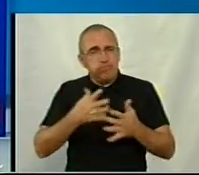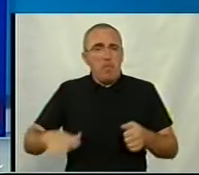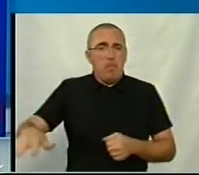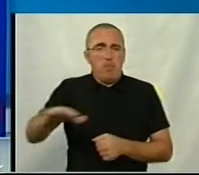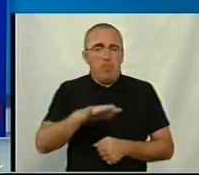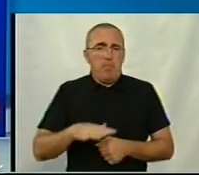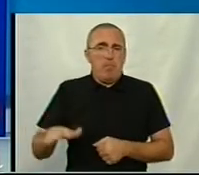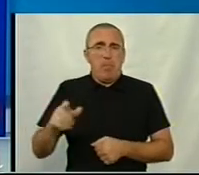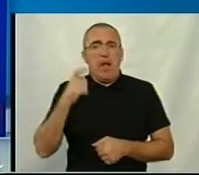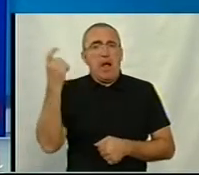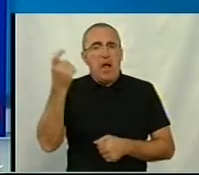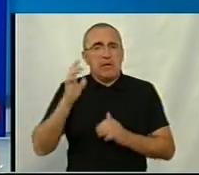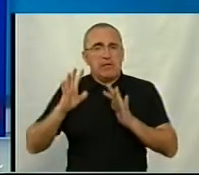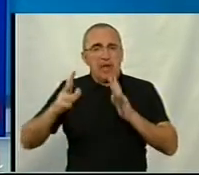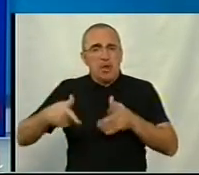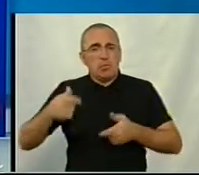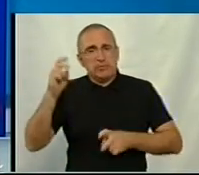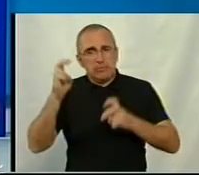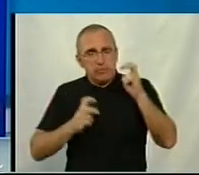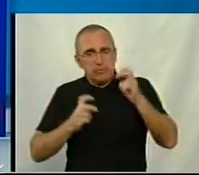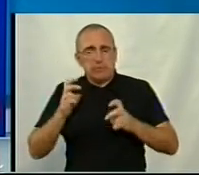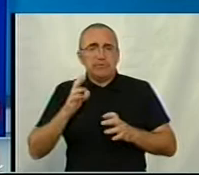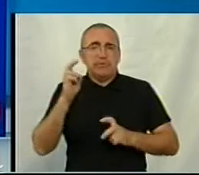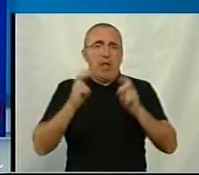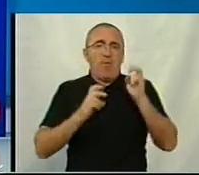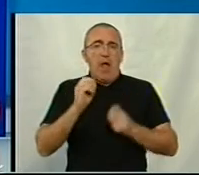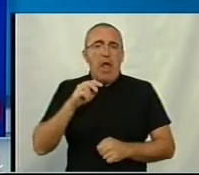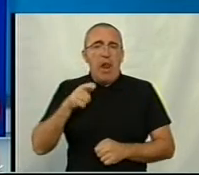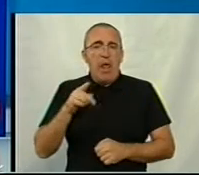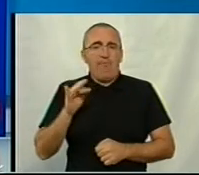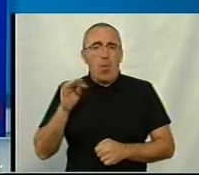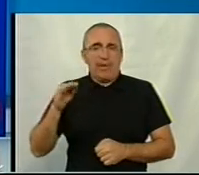такі компанії, як Харковський тракторний завод, завод «Ельворті»,